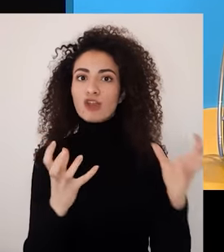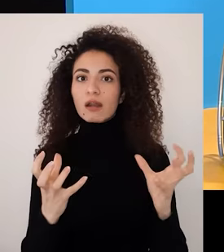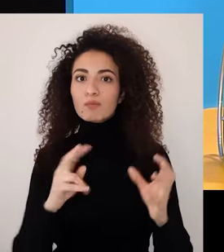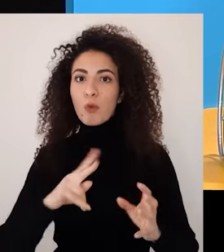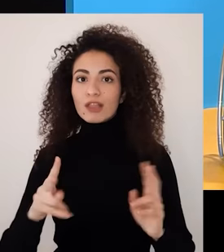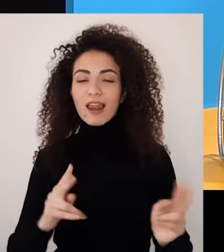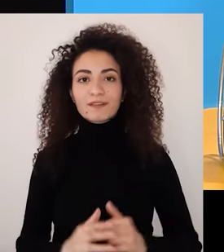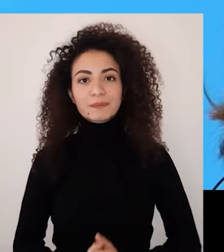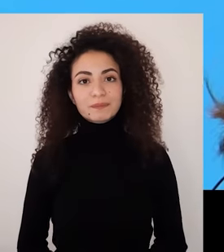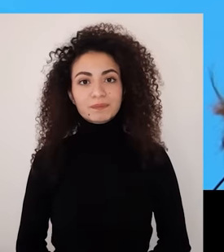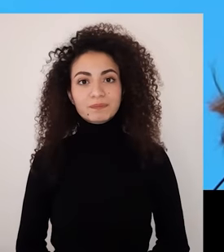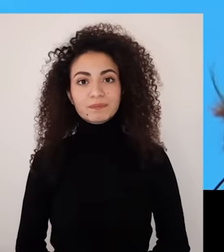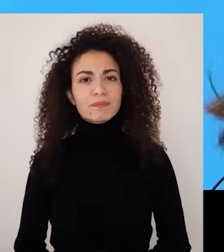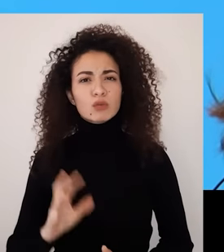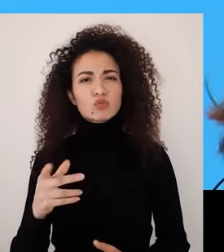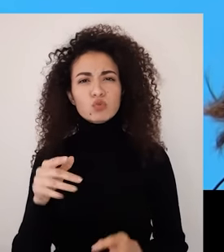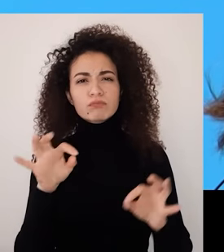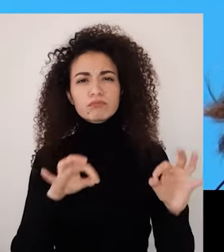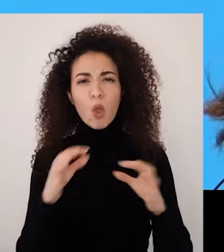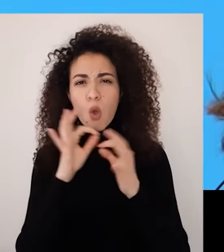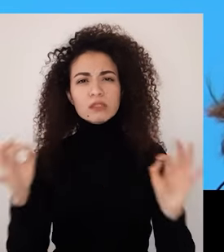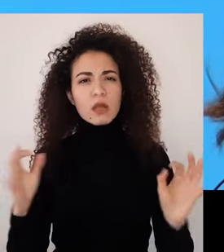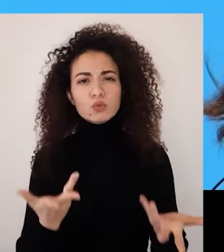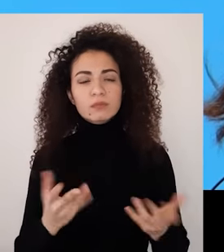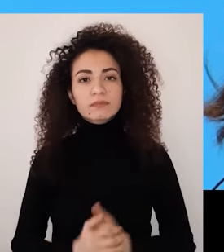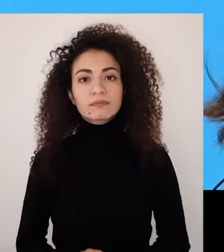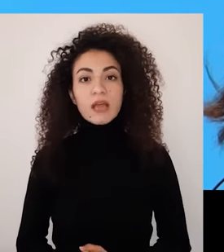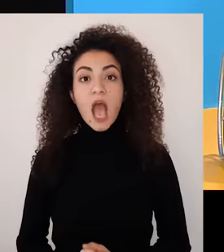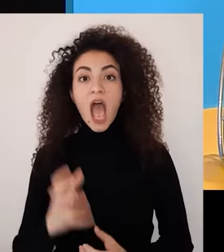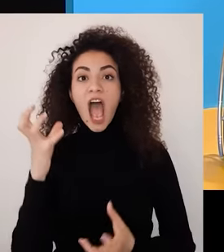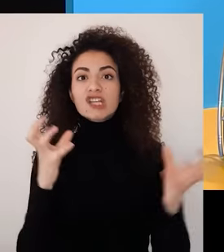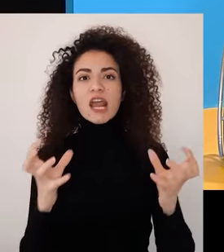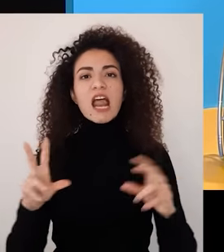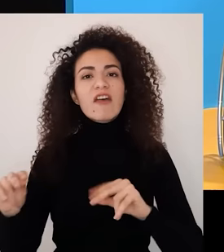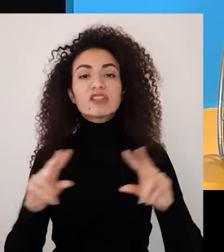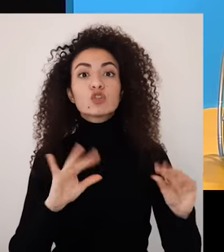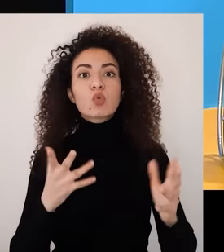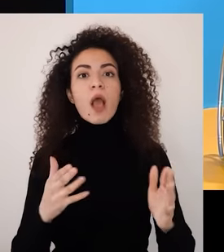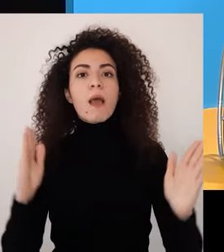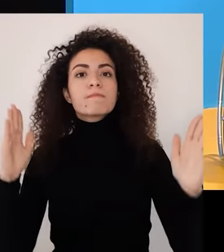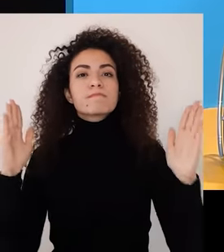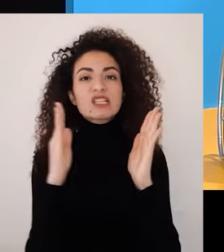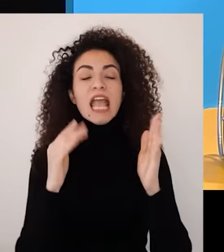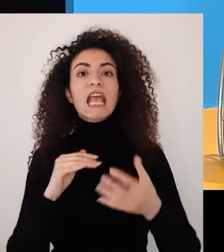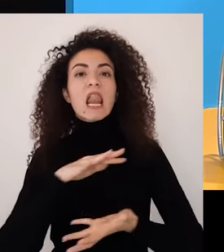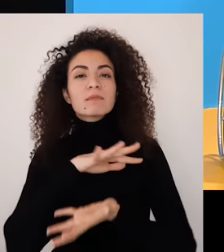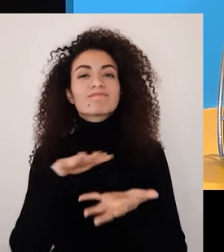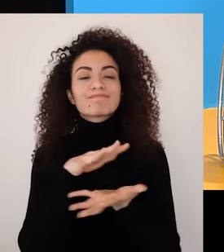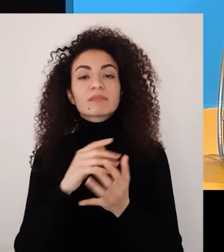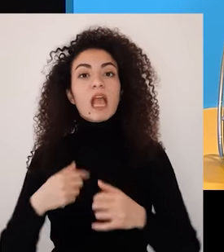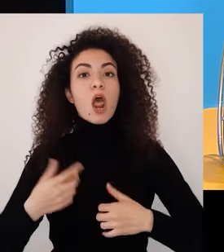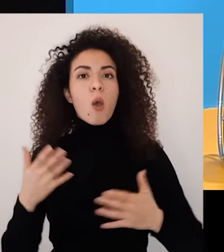ارتطامه بالصخور ما هي رمزية العناصر الموجودة بها القصة؟ الصخور هي رمز الصعوبات والأزمات